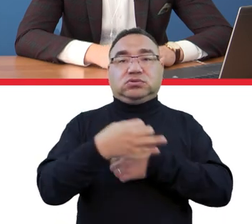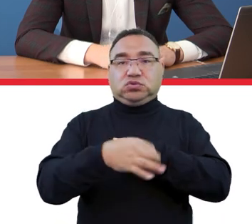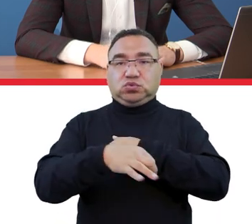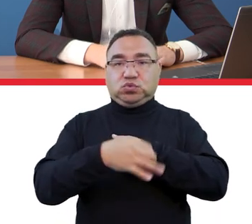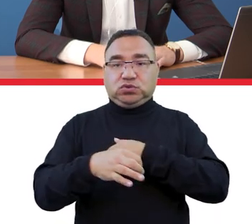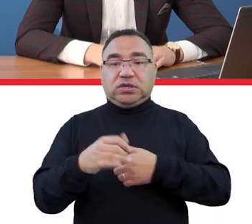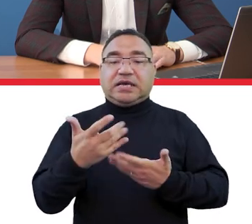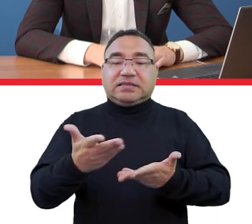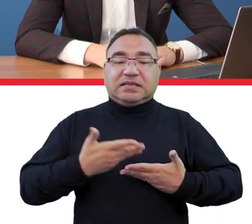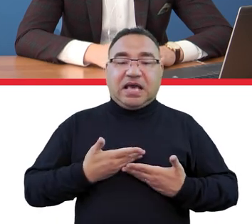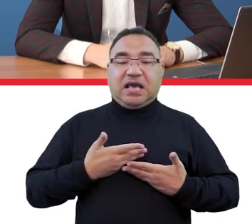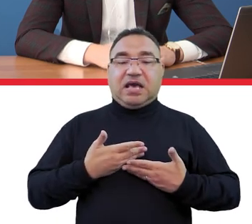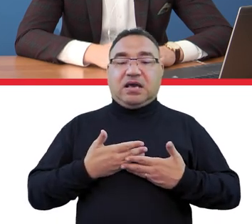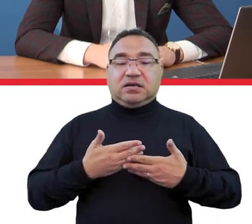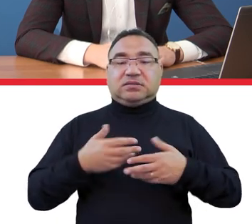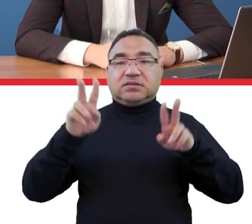zawodowym